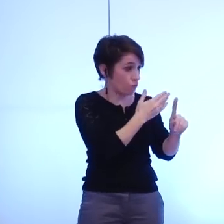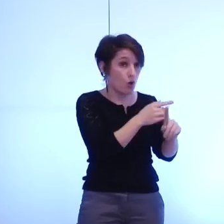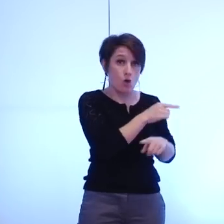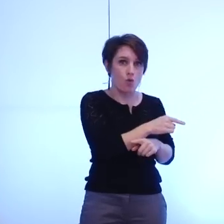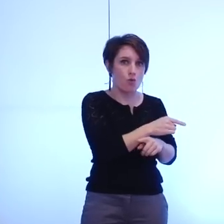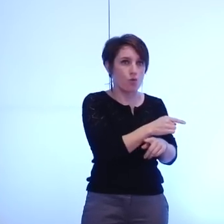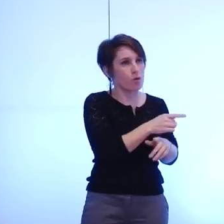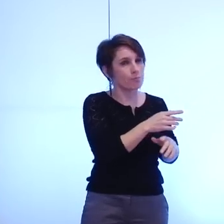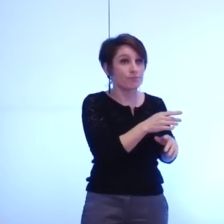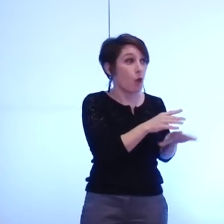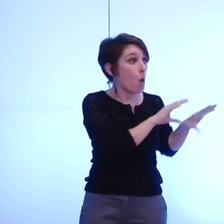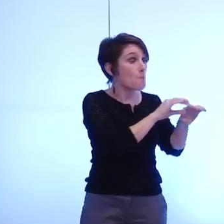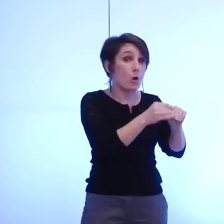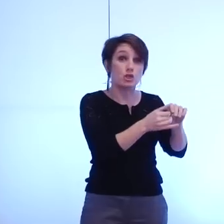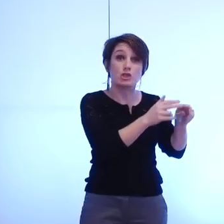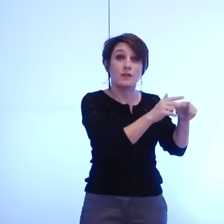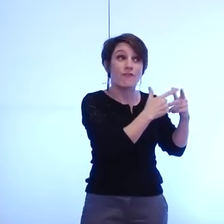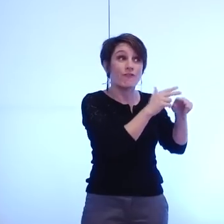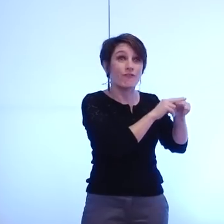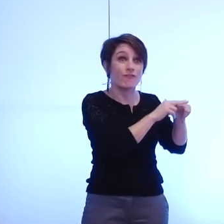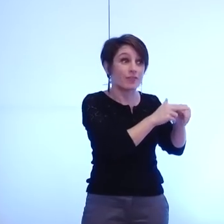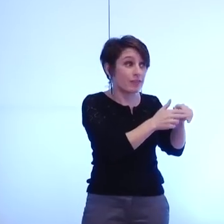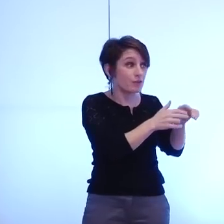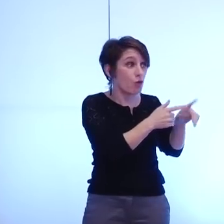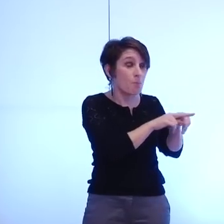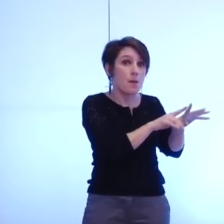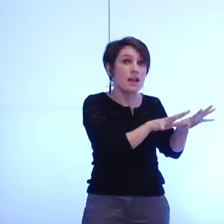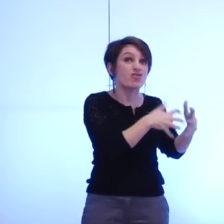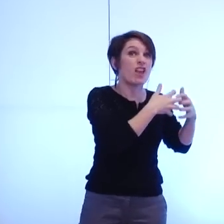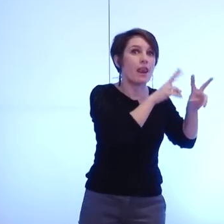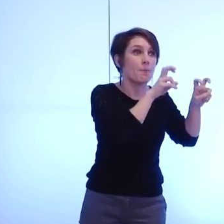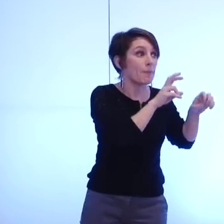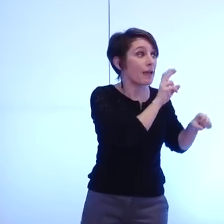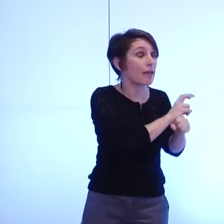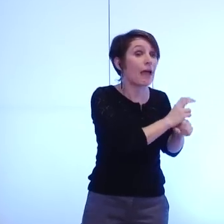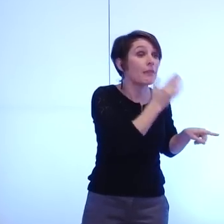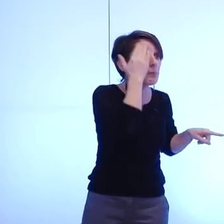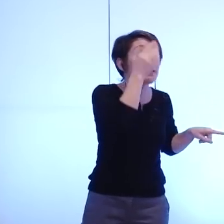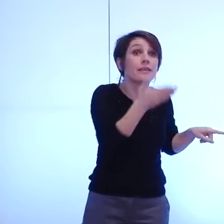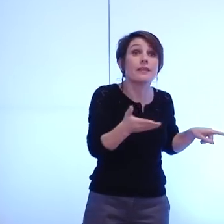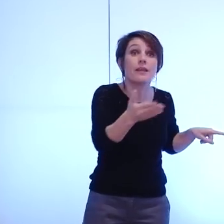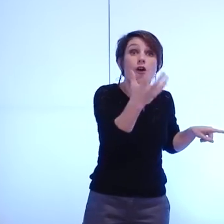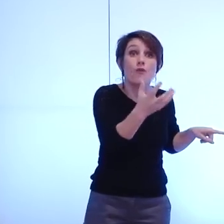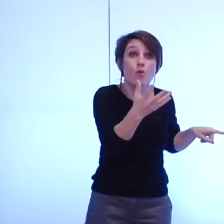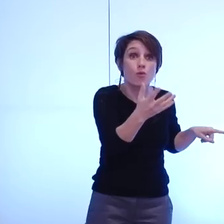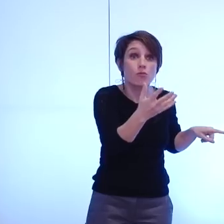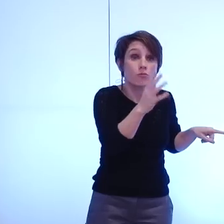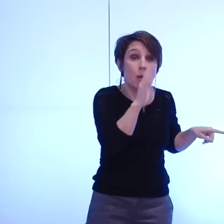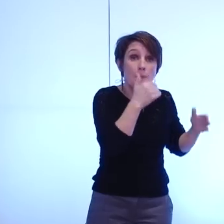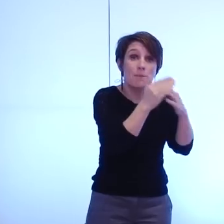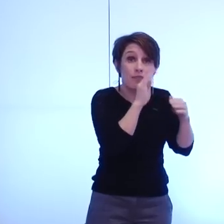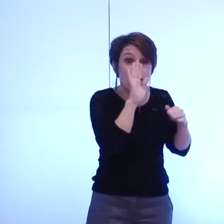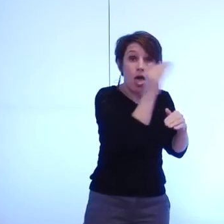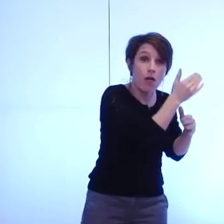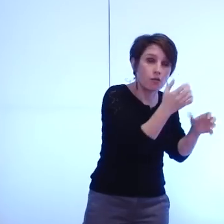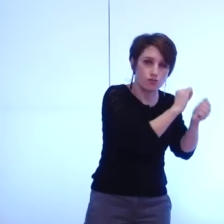postes pour pouvoir effectivement accueillir ces agents sur ces nouveaux métiers avec bien évidemment une